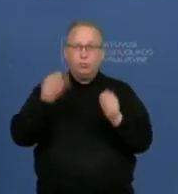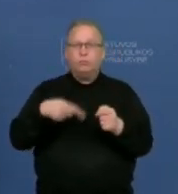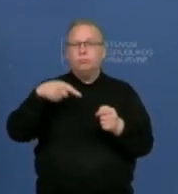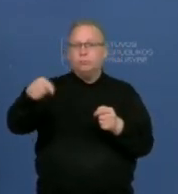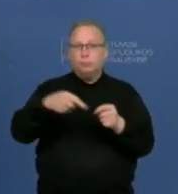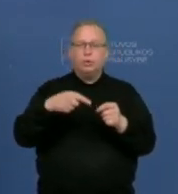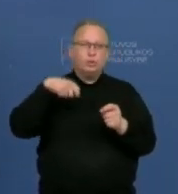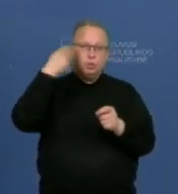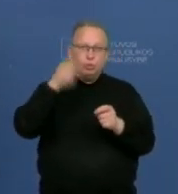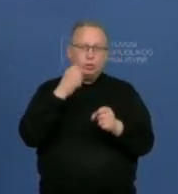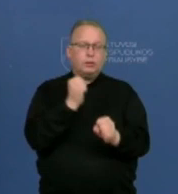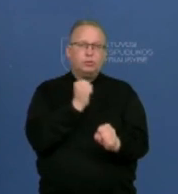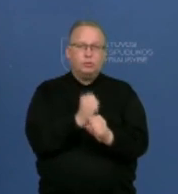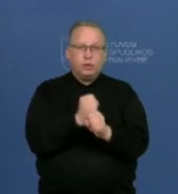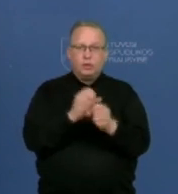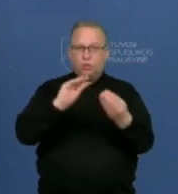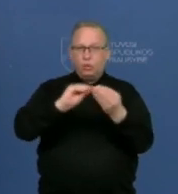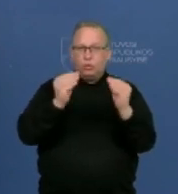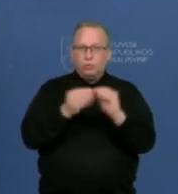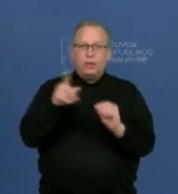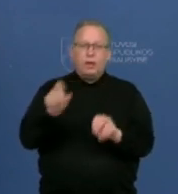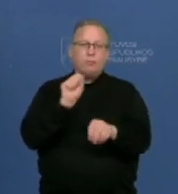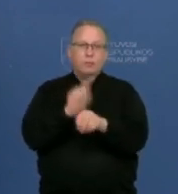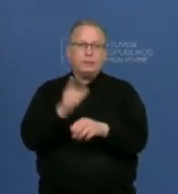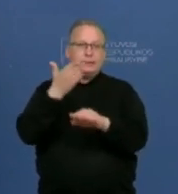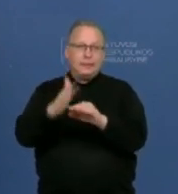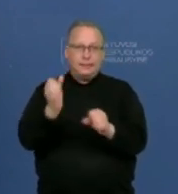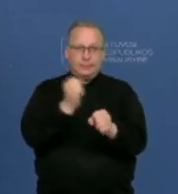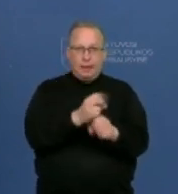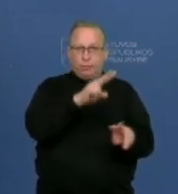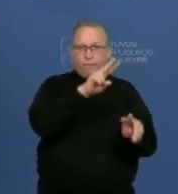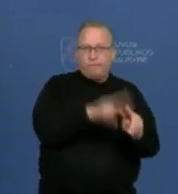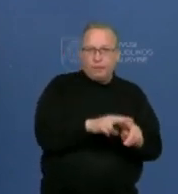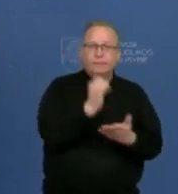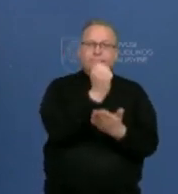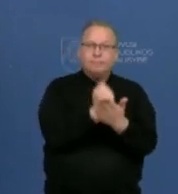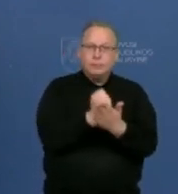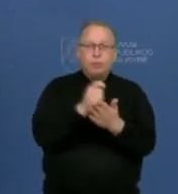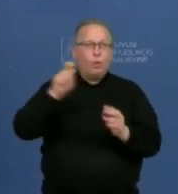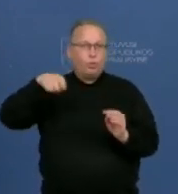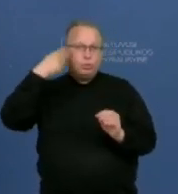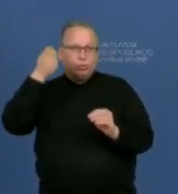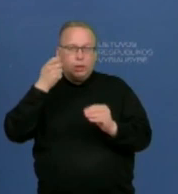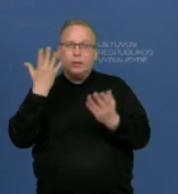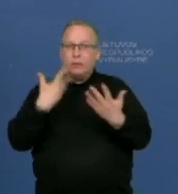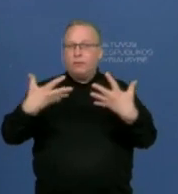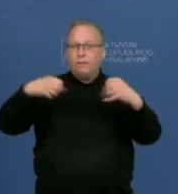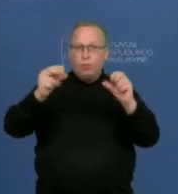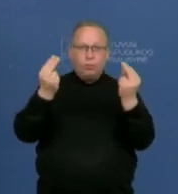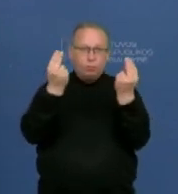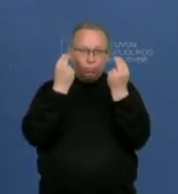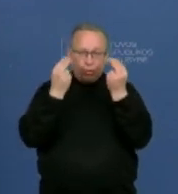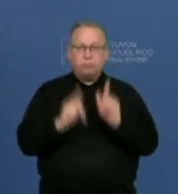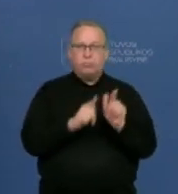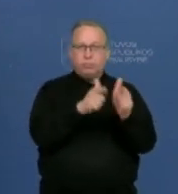studentais, jiems įsipareigodamos skirti darbo vietą, o studentai įsipareigoja po studijų dirbti ten.